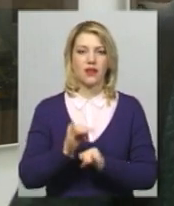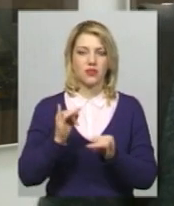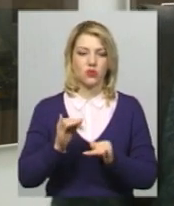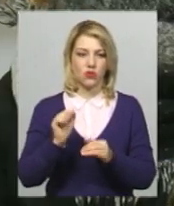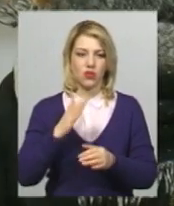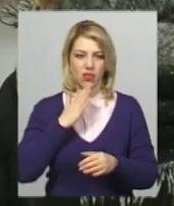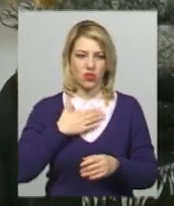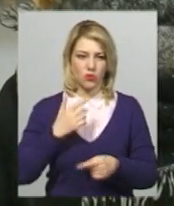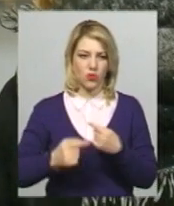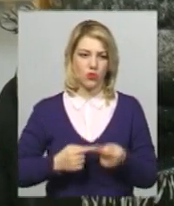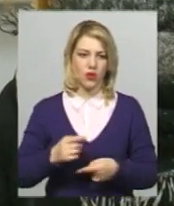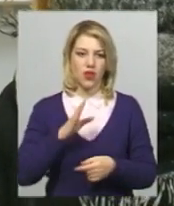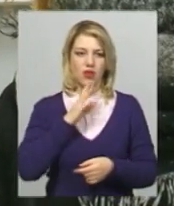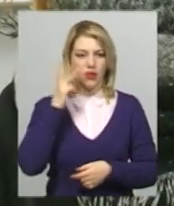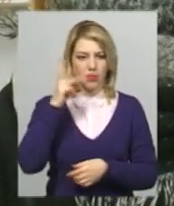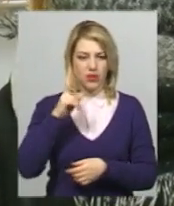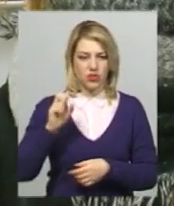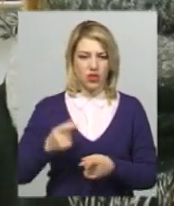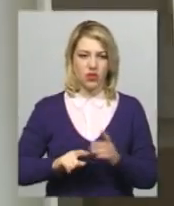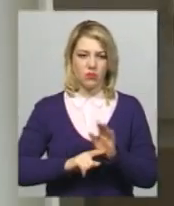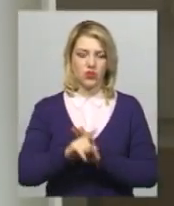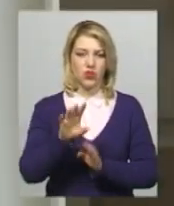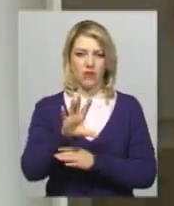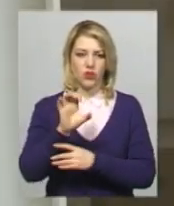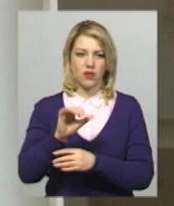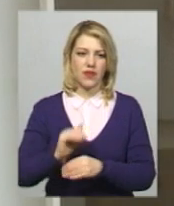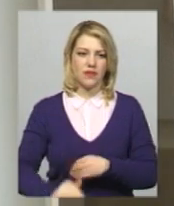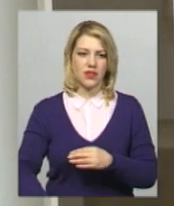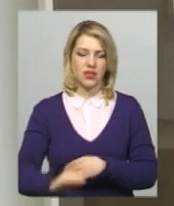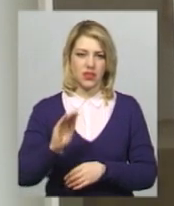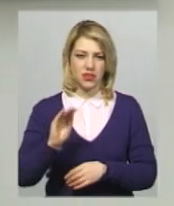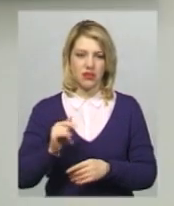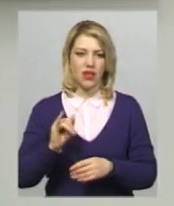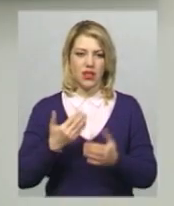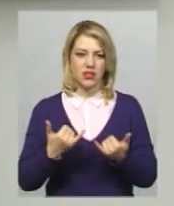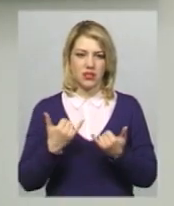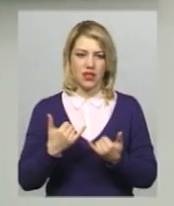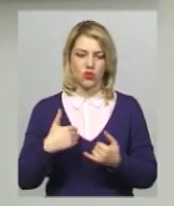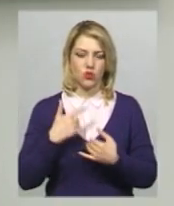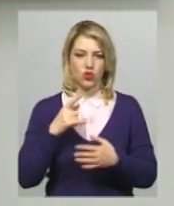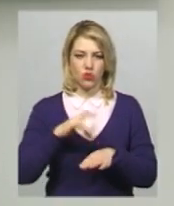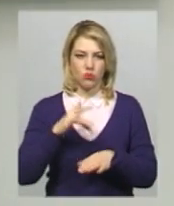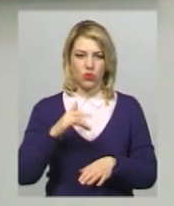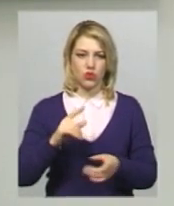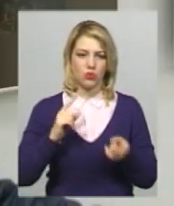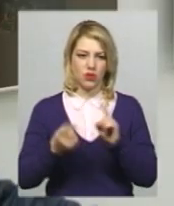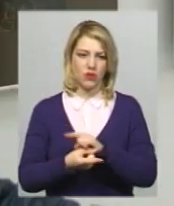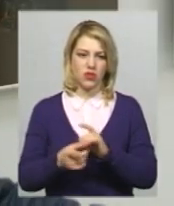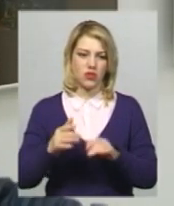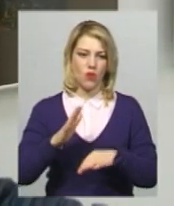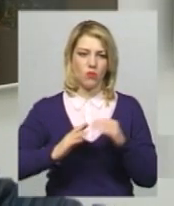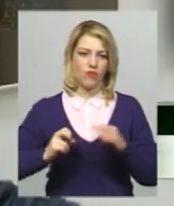так і нашим онукам. Хмельничанка Тетіана почала фотографувати в дитинстві. Зараз хоче, аби хобі стало професією.